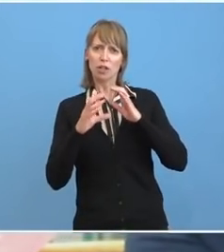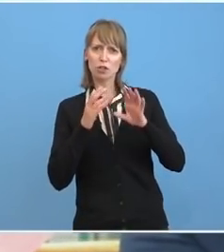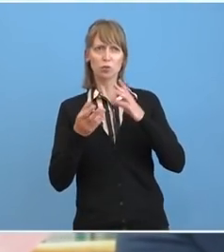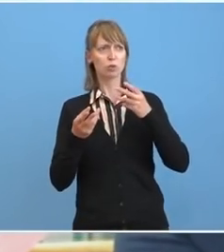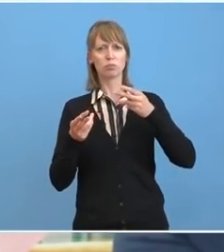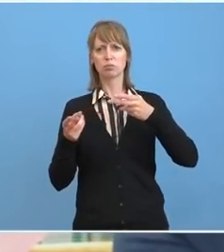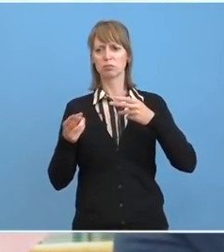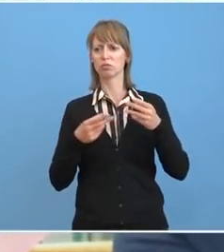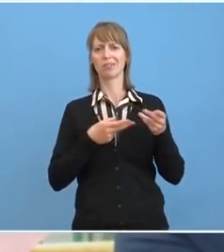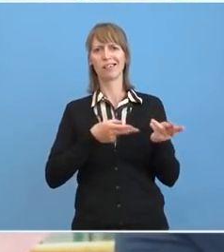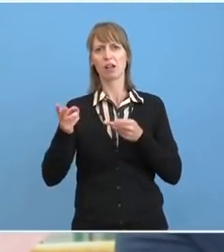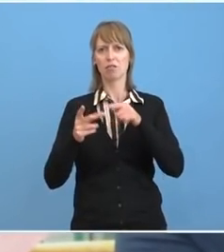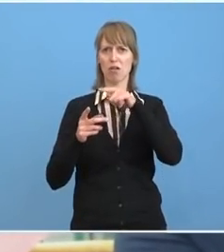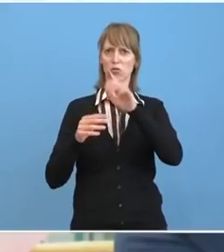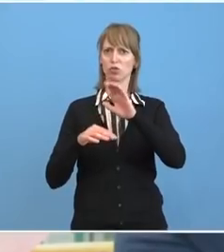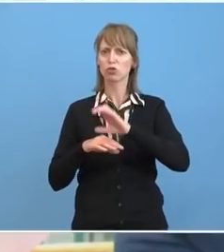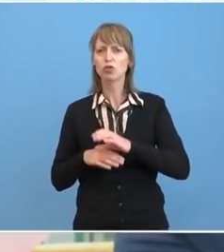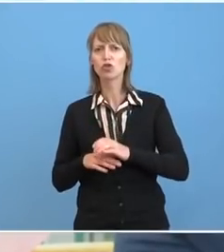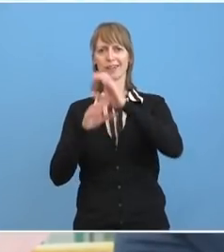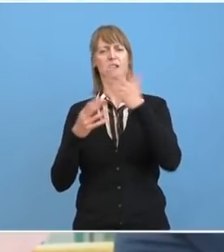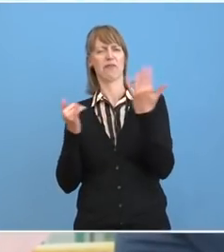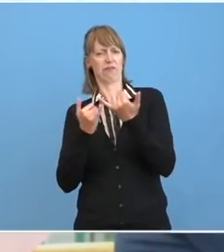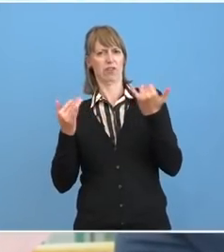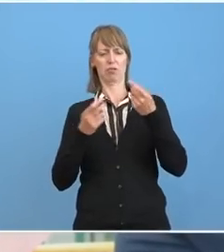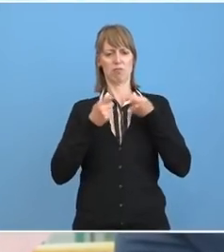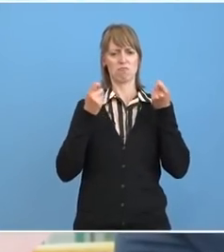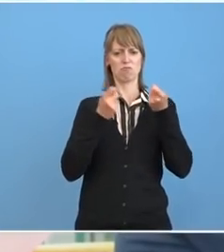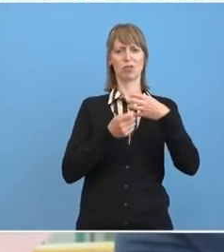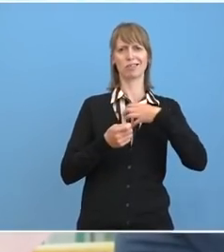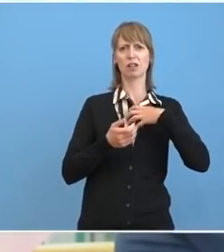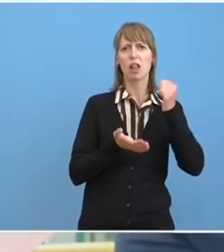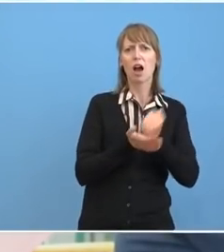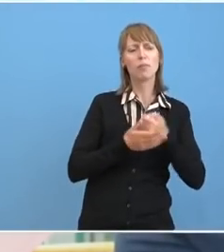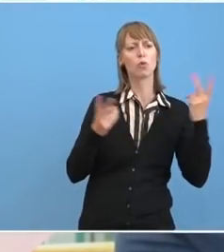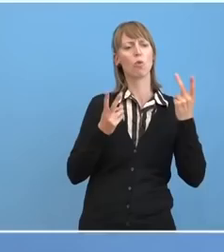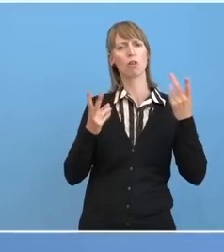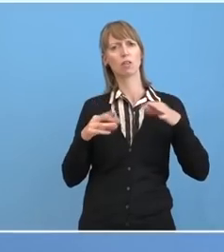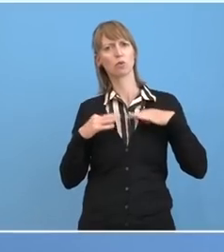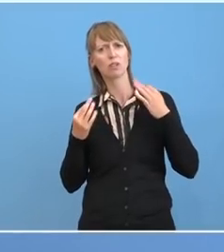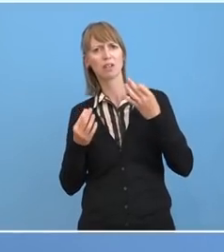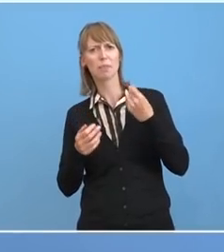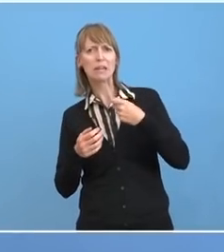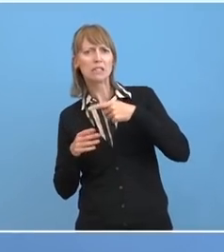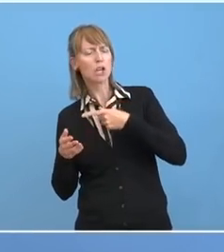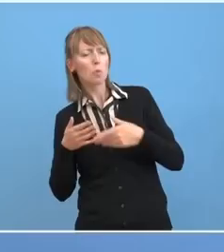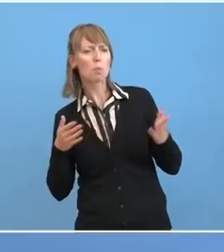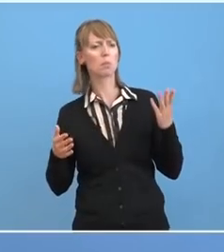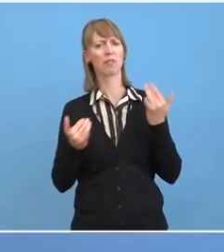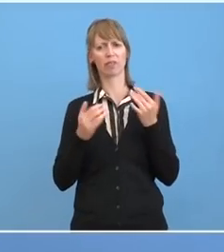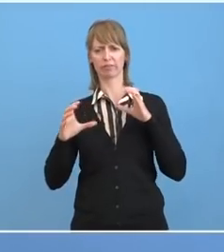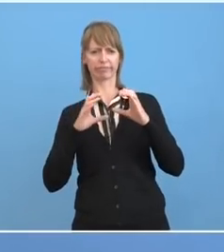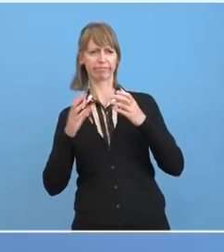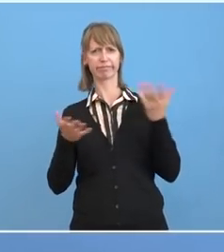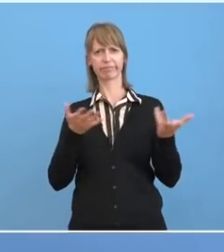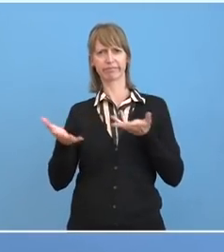Krankenhaus. Also läuft das über das Bundeskanzleramt oder über das Gesundheitsministerium? Es ist, ich habe es vorhin gesagt und ich sage es gerne nochmal,